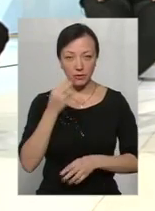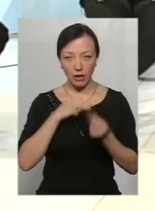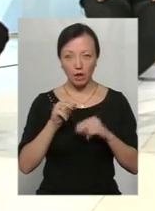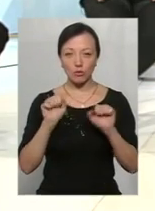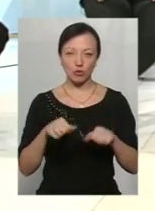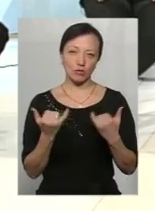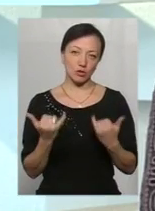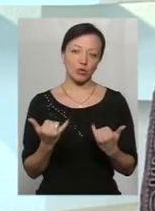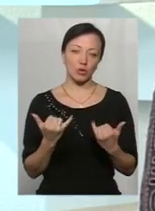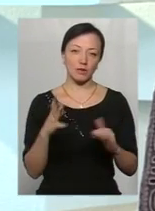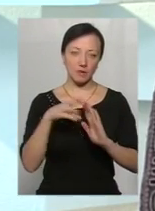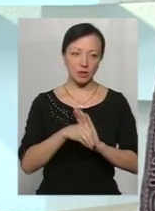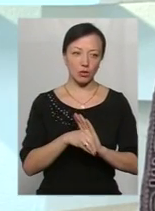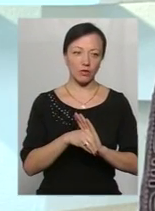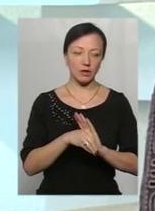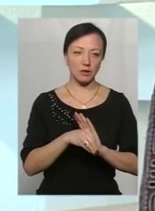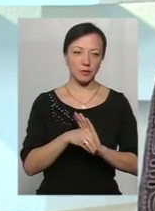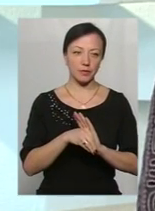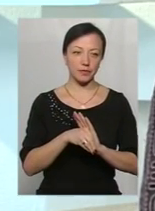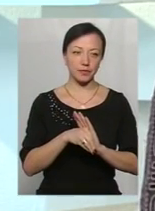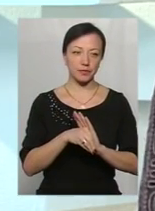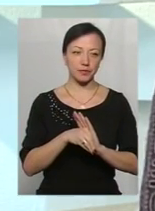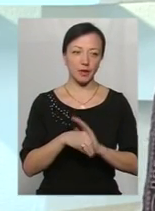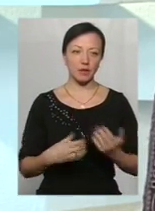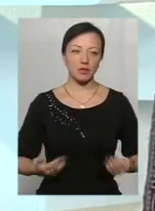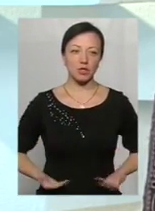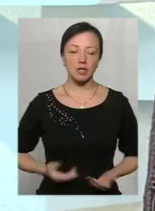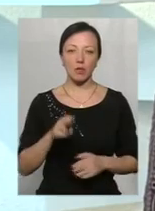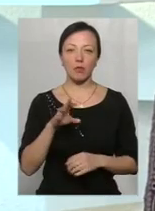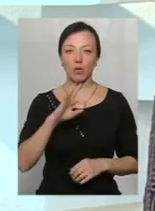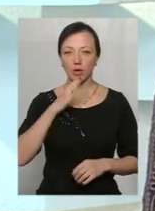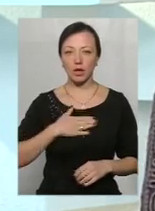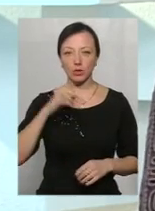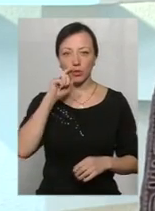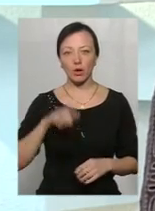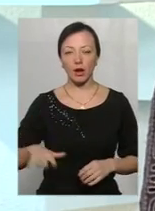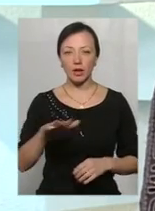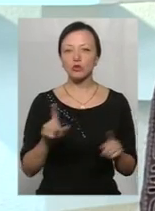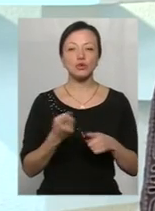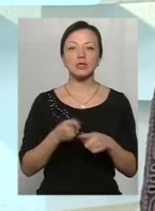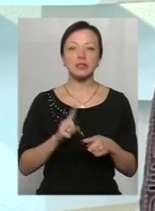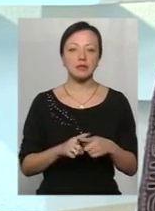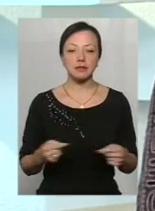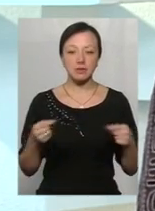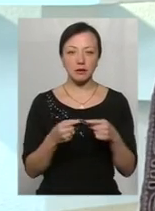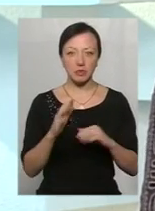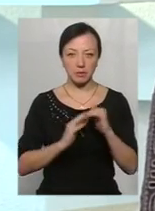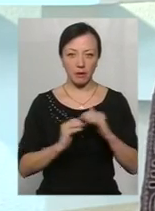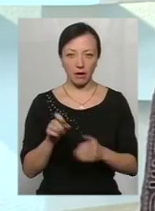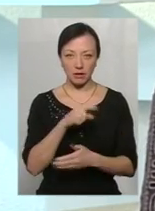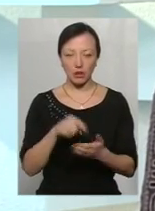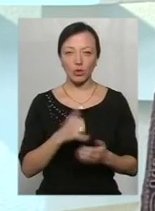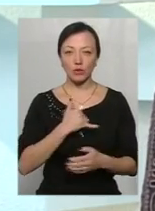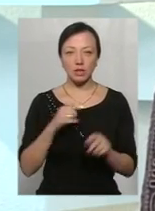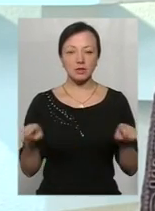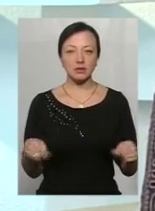ми можемо сьогодні втілювати і в життя по нашій Україні. Що це саме за практики? В нас